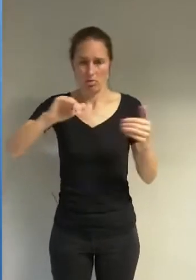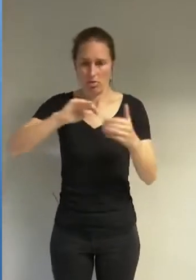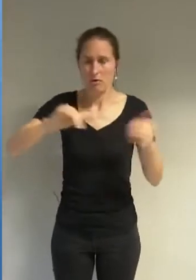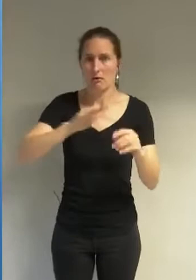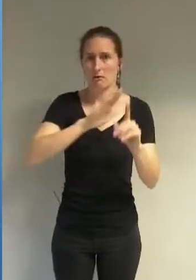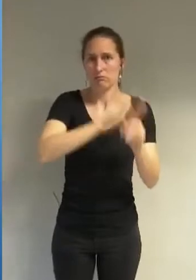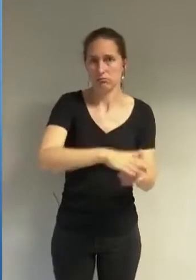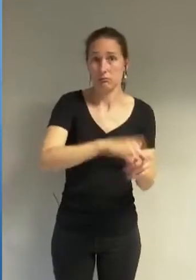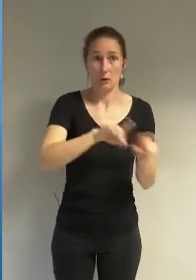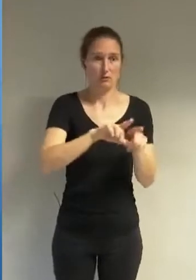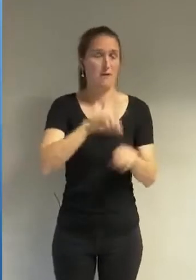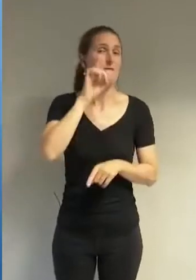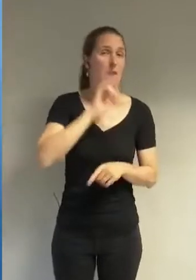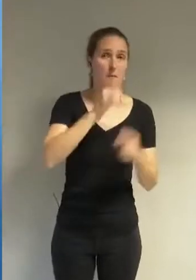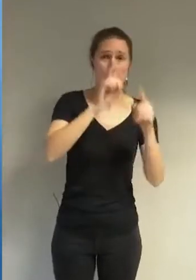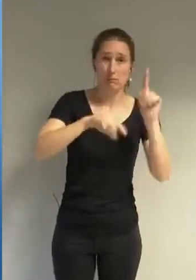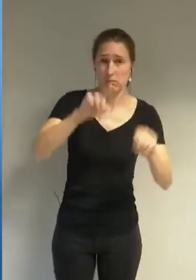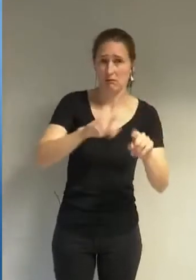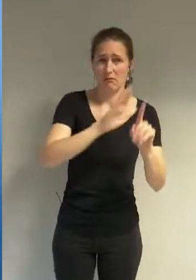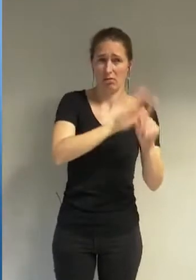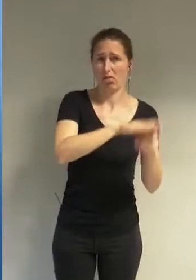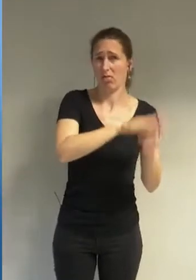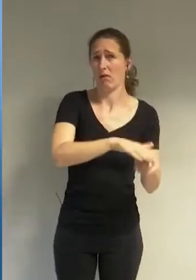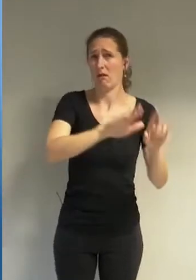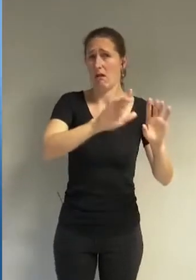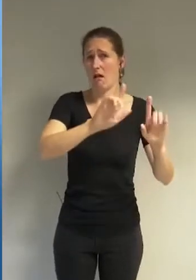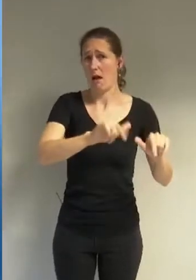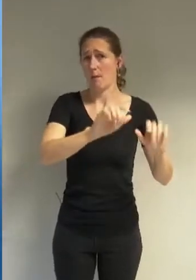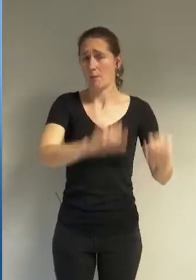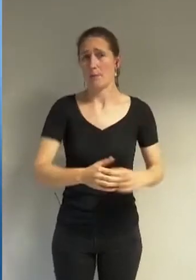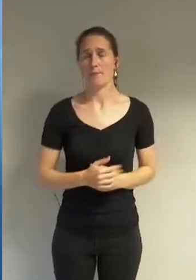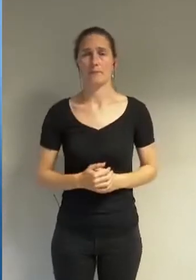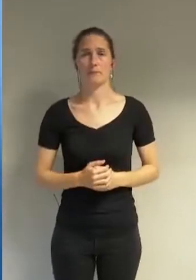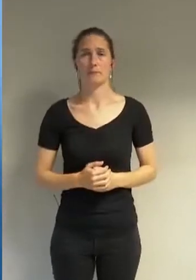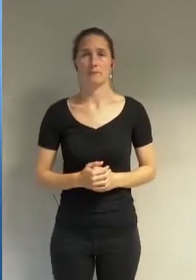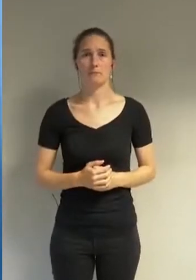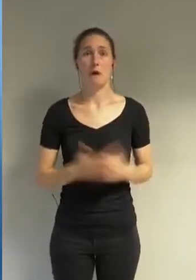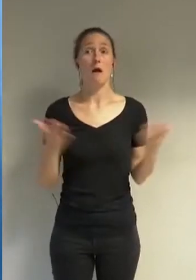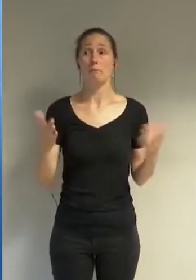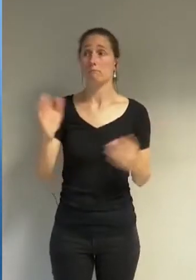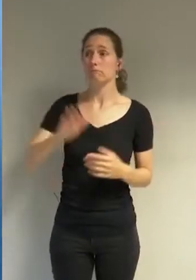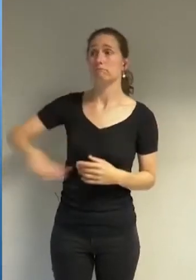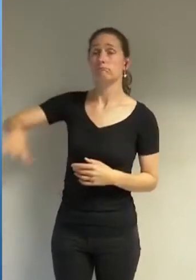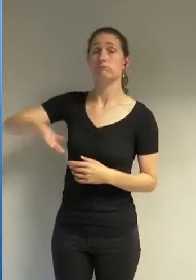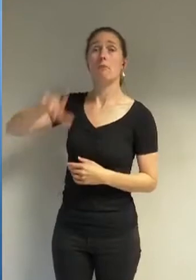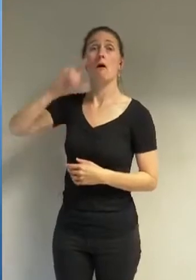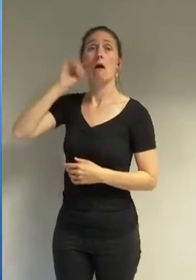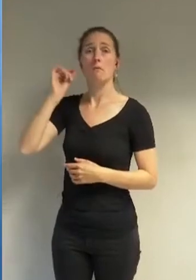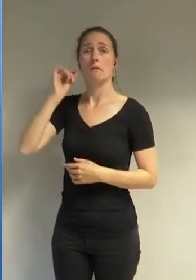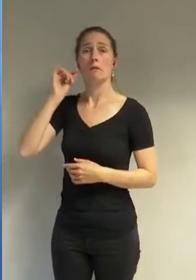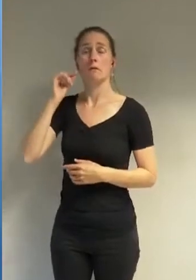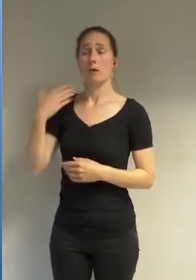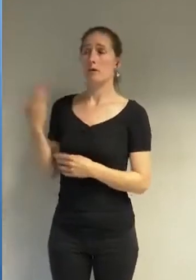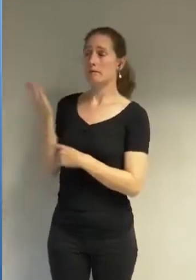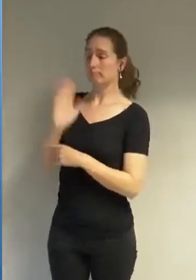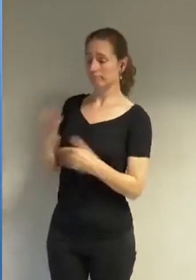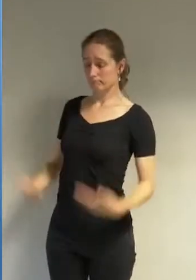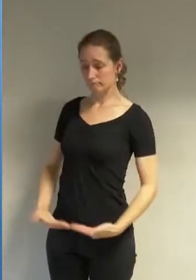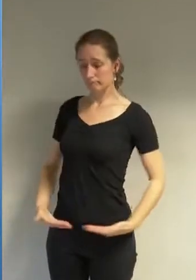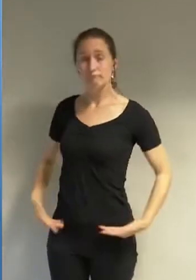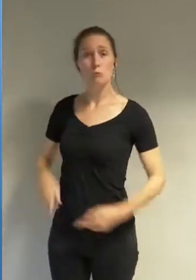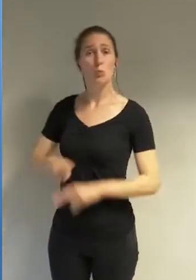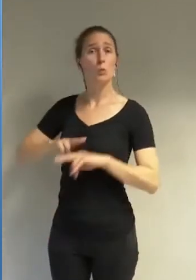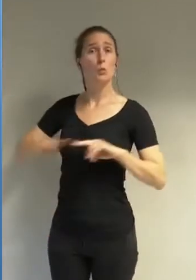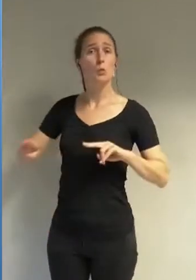femmes elles-mêmes d'ailleurs connaît-il des hommes le fait de paraître torse nuque et cheveux découvert